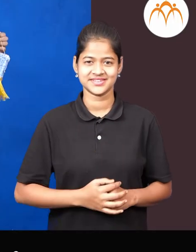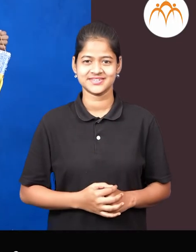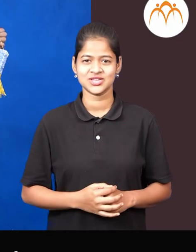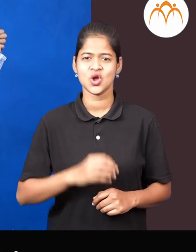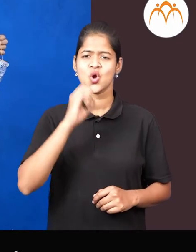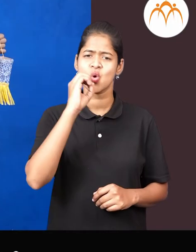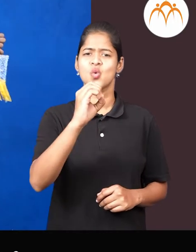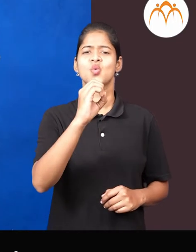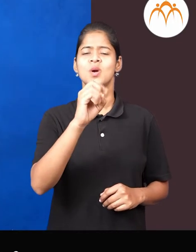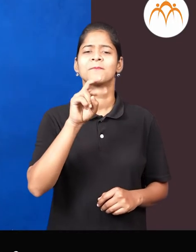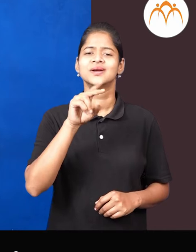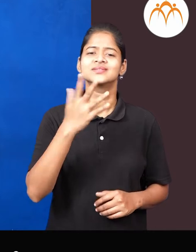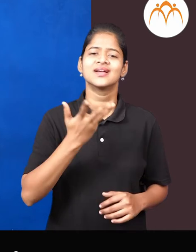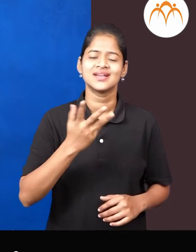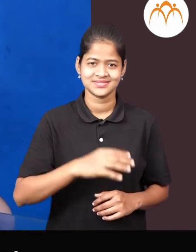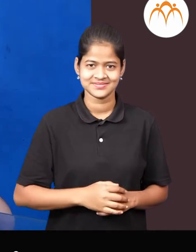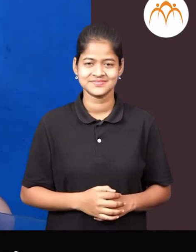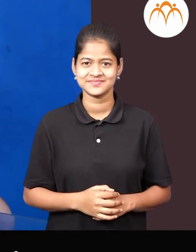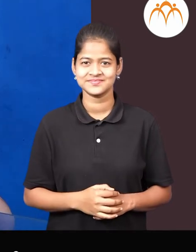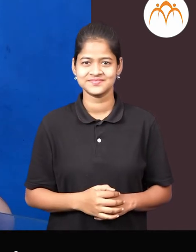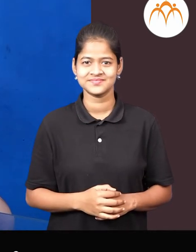आई शुन्य मंज्य का है?